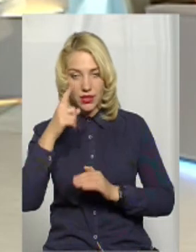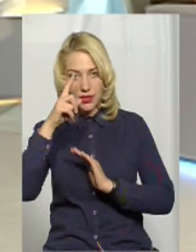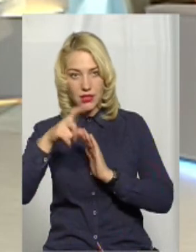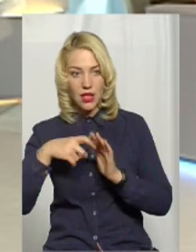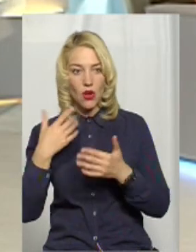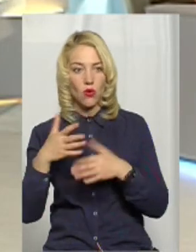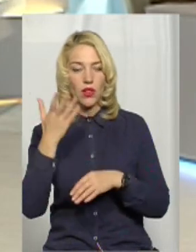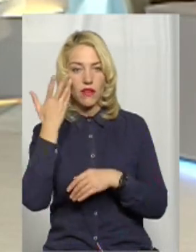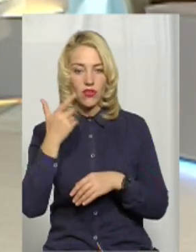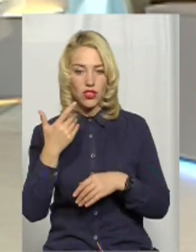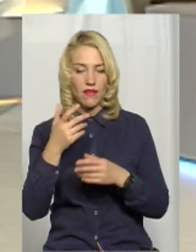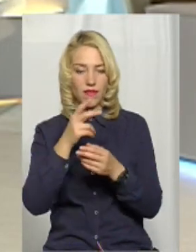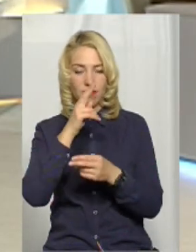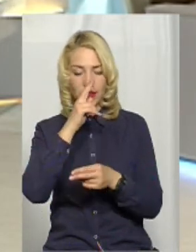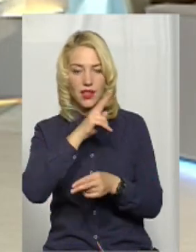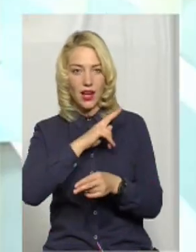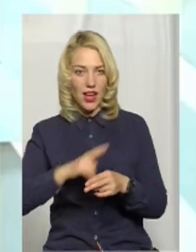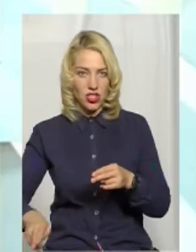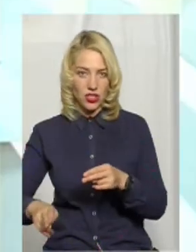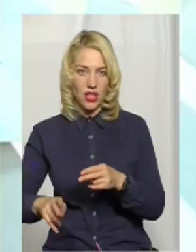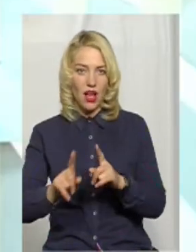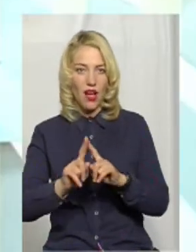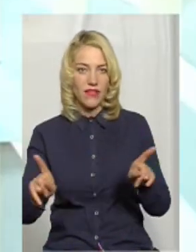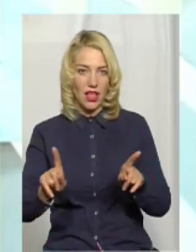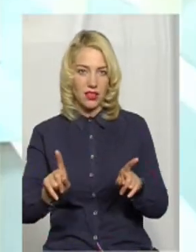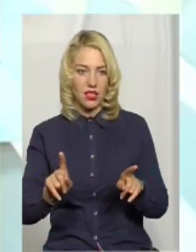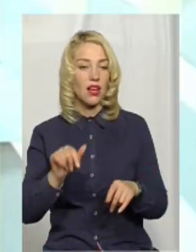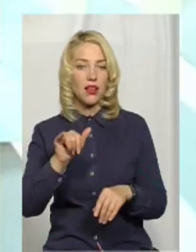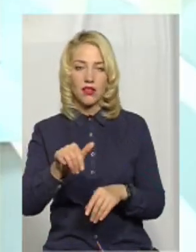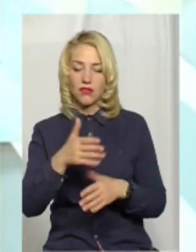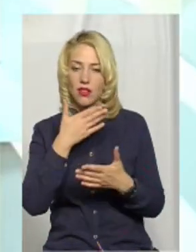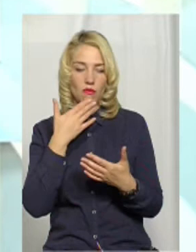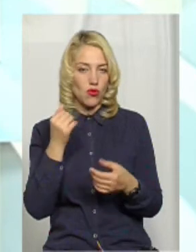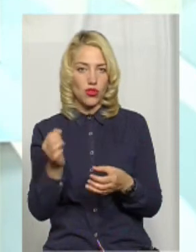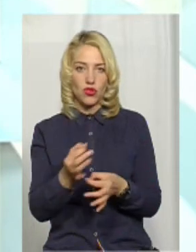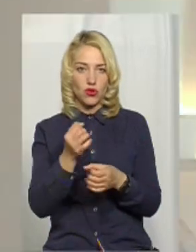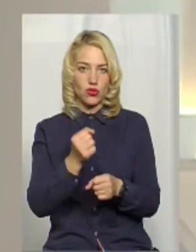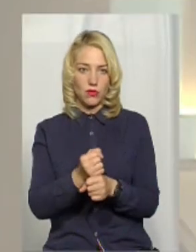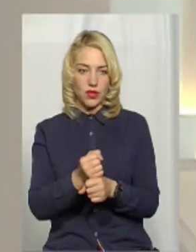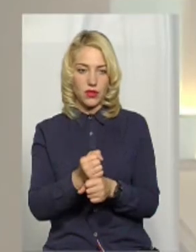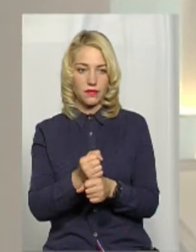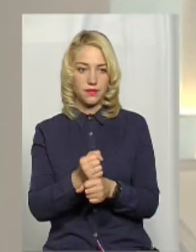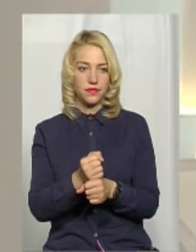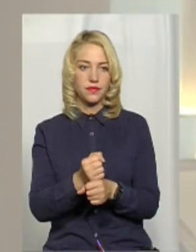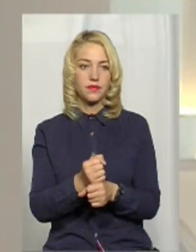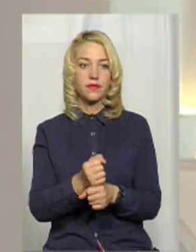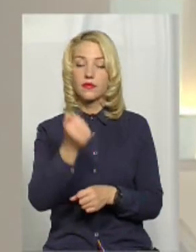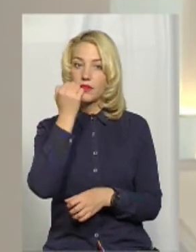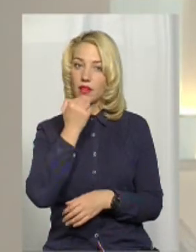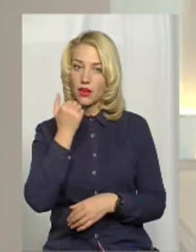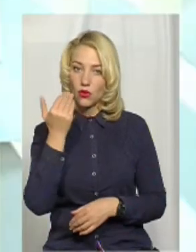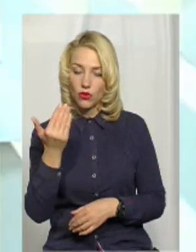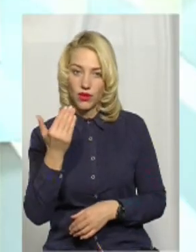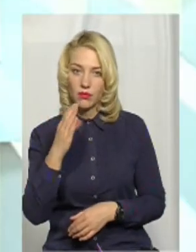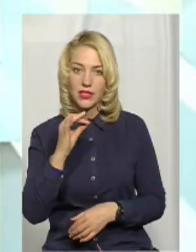вже автентика частково втрачена. На жаль, дуже прикро. нічого з цим не дієш. Дякую вам,